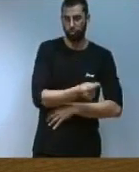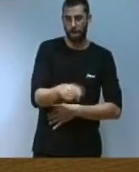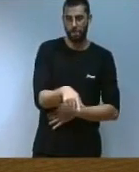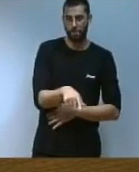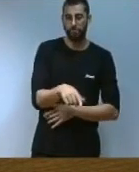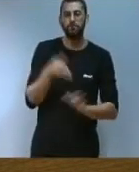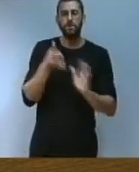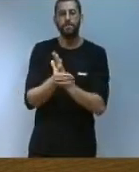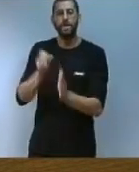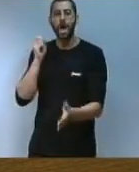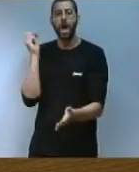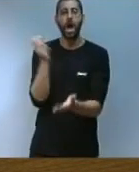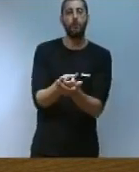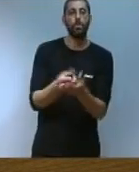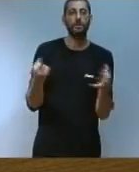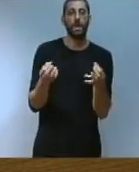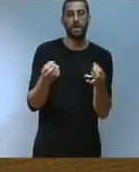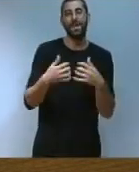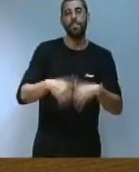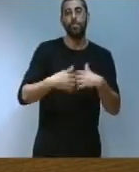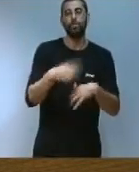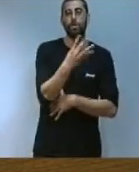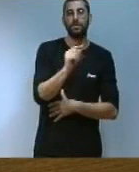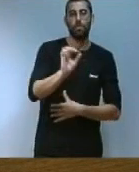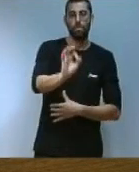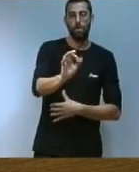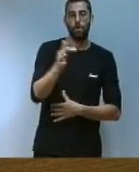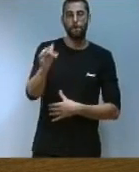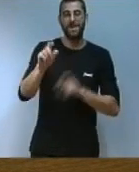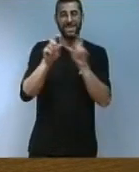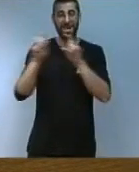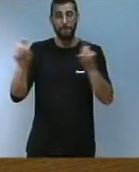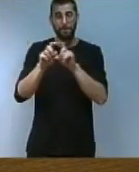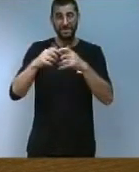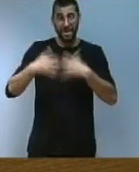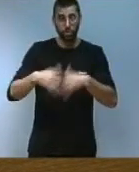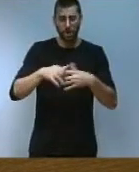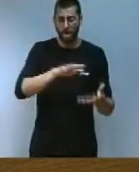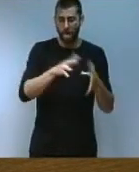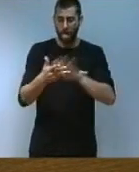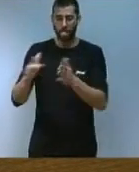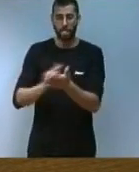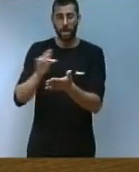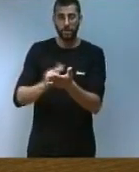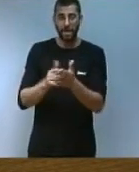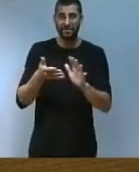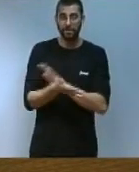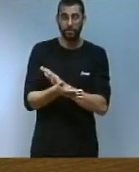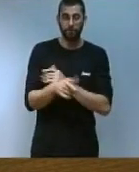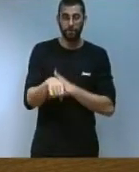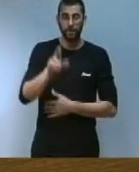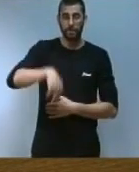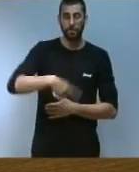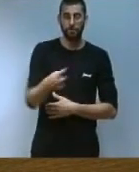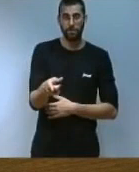'apostar per la indústria 4.0 i la digitalització de les empreses industrials fomentant al mateix temps la conformació d'un